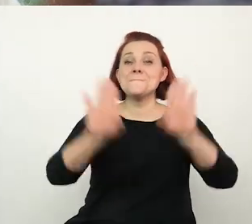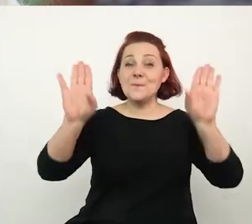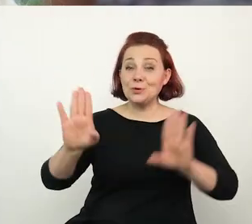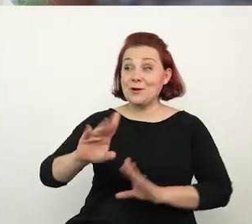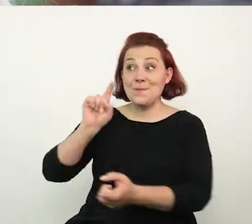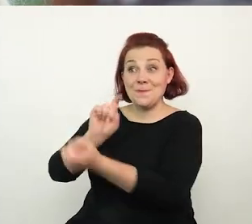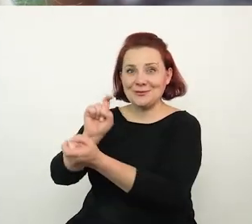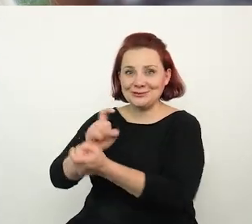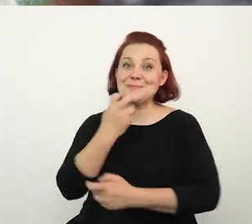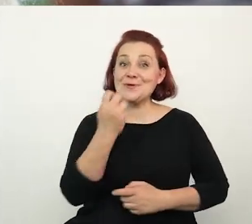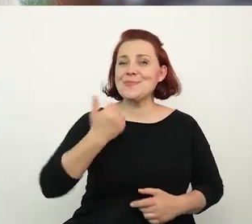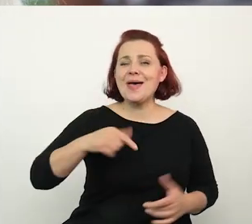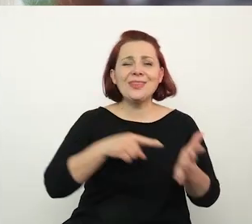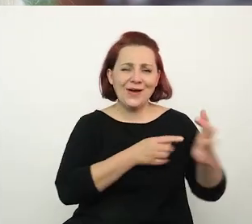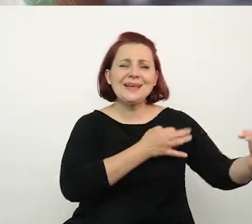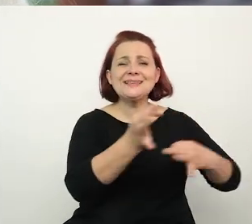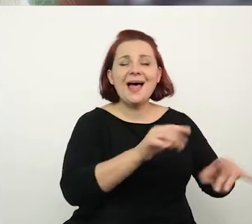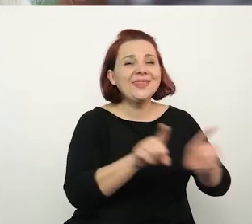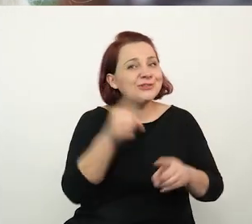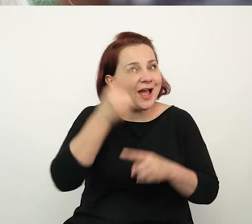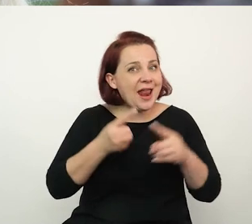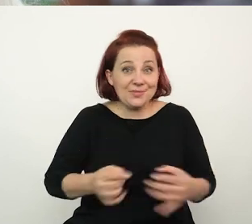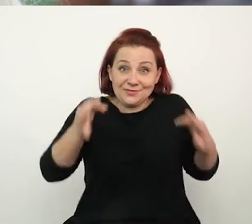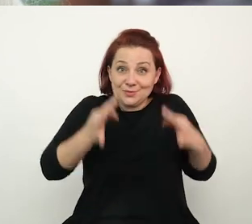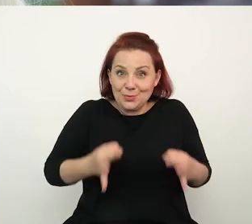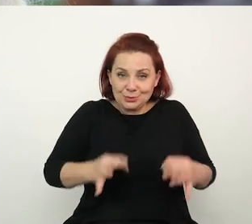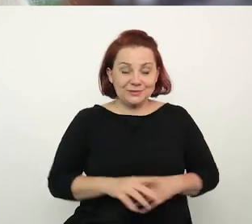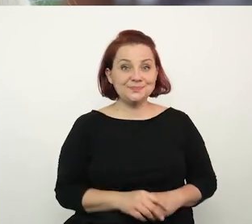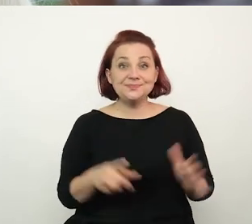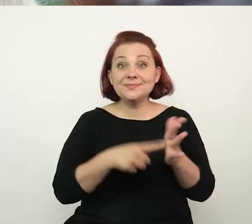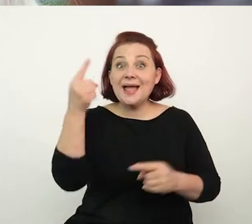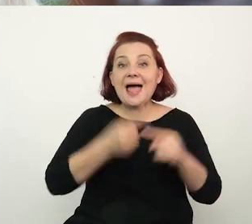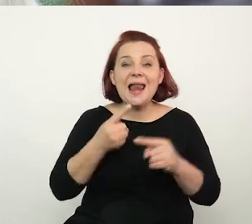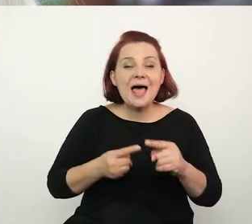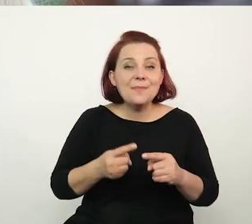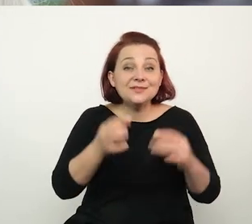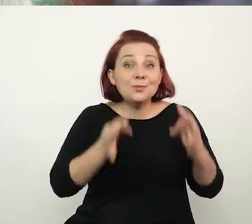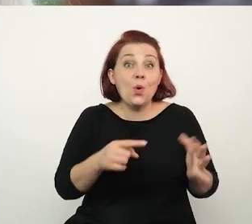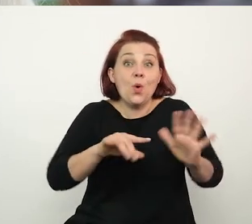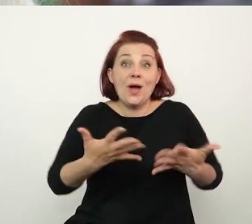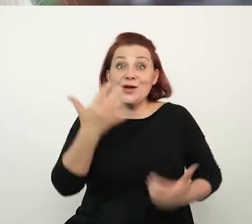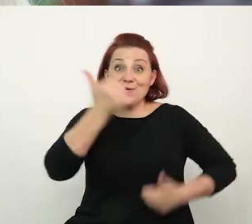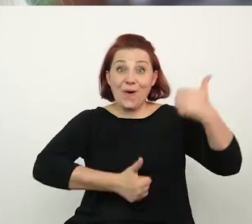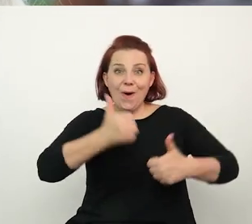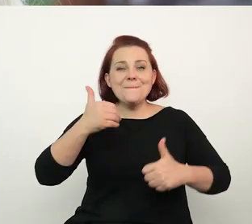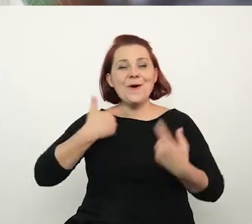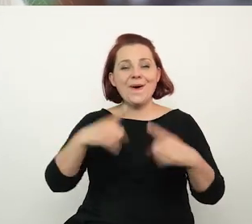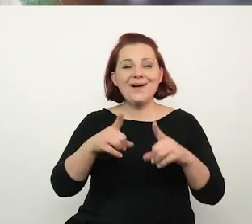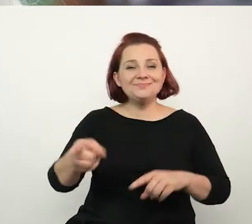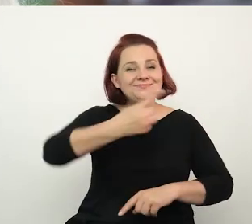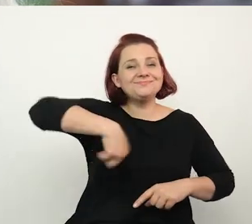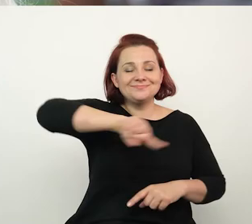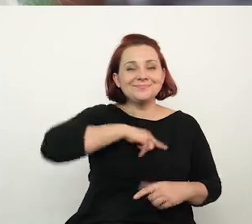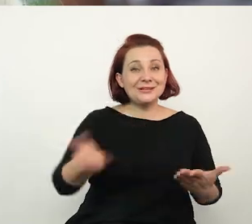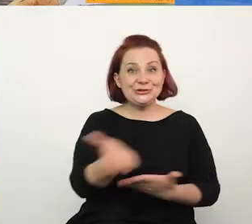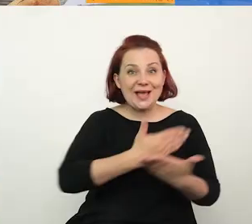Wystawa Muzeum po Sąsiedzku Prądnik Biały jest wystawą historyczną, ale zawiera także elementy współczesności. Te elementy współczesności to jest konkurs,